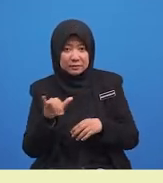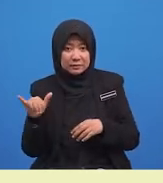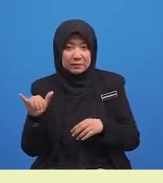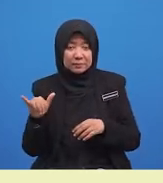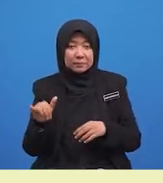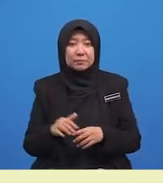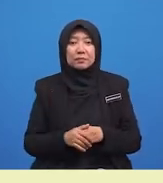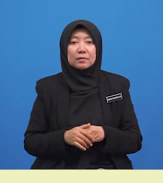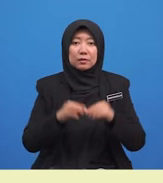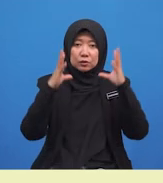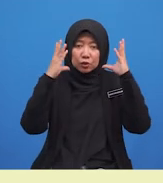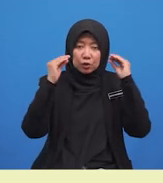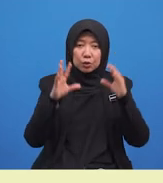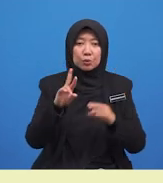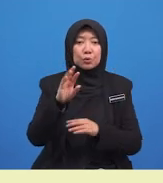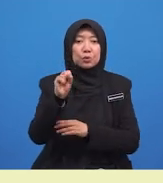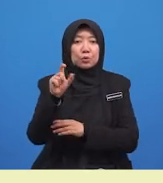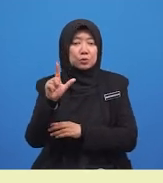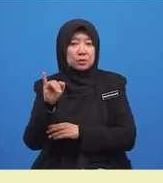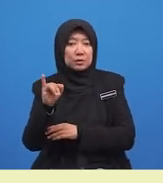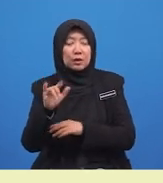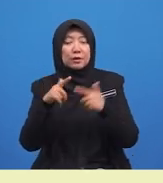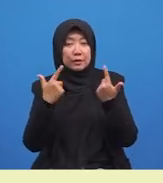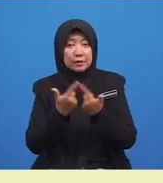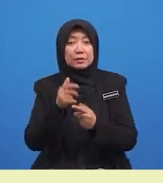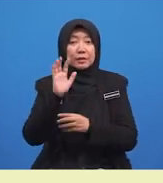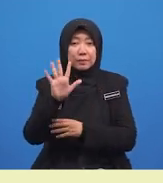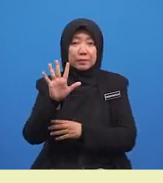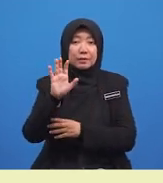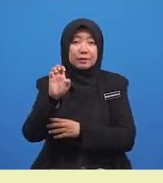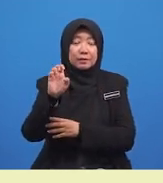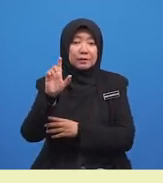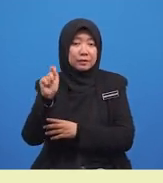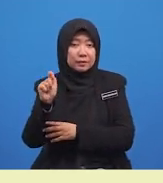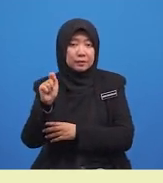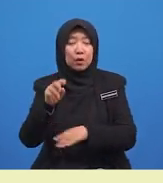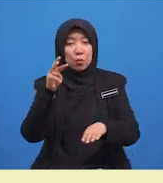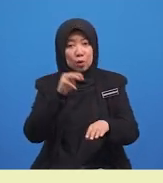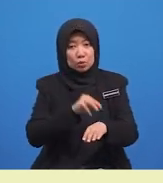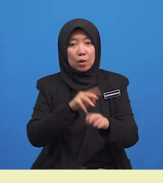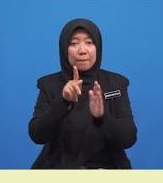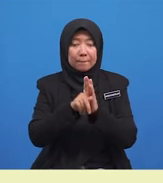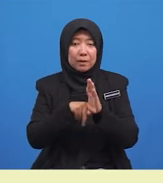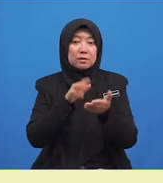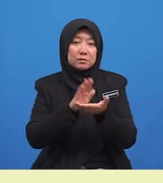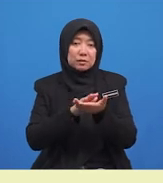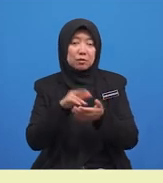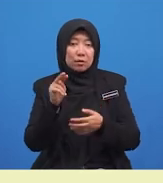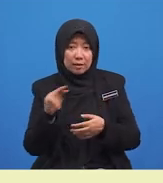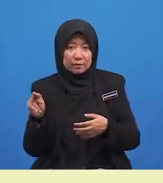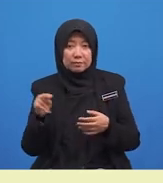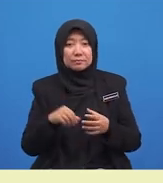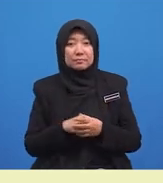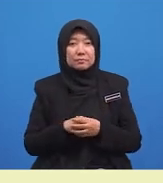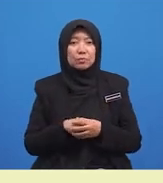Cikgu Rosli, kelas 5 ilik. Waktu persekolahan. Bolehkah